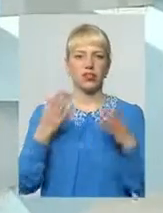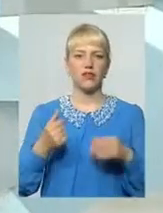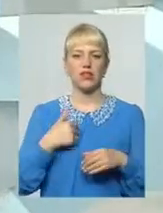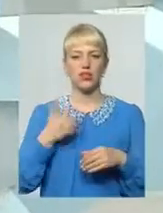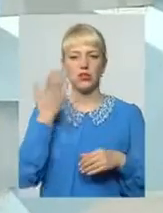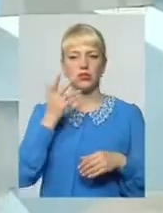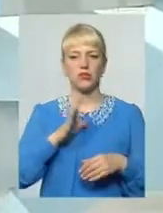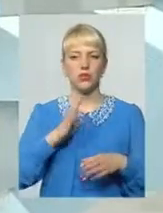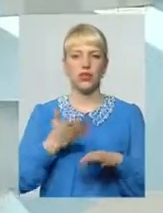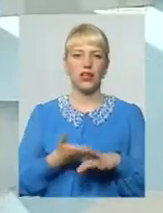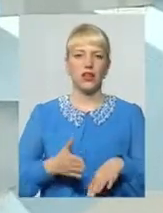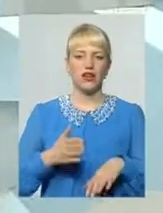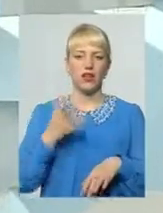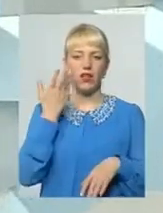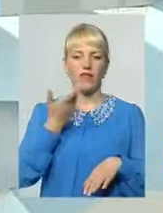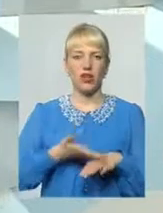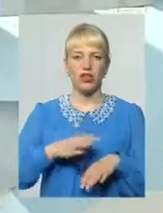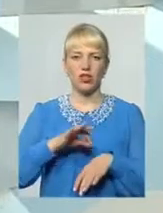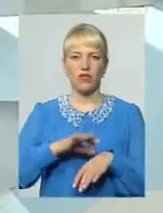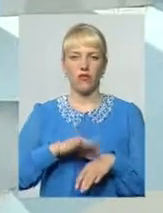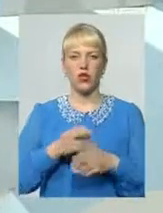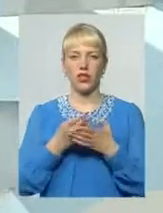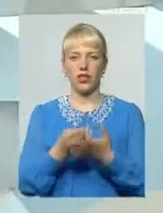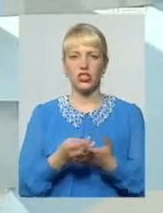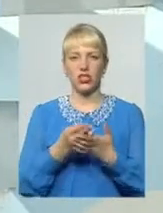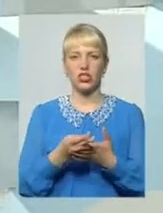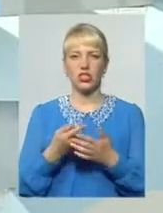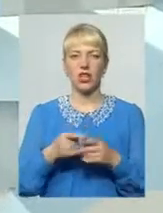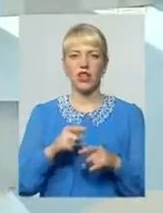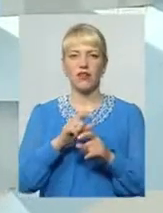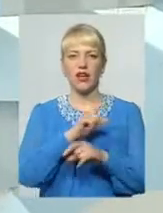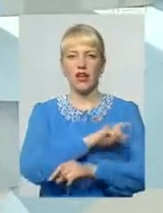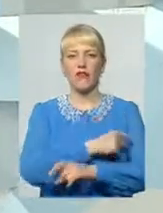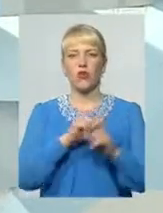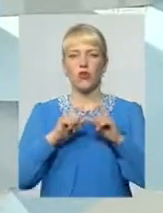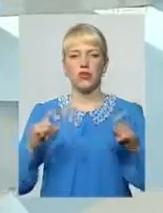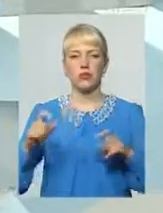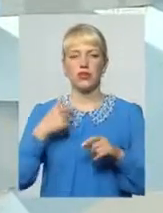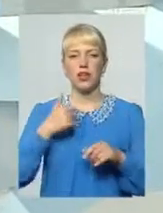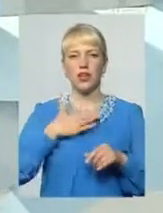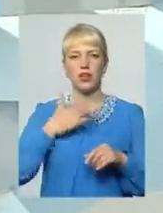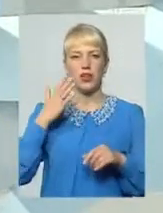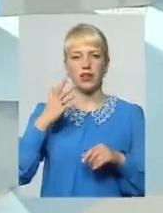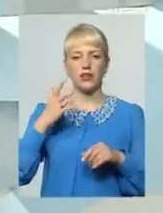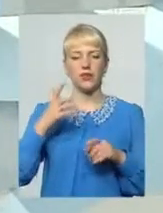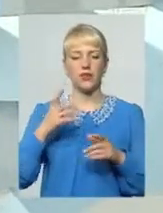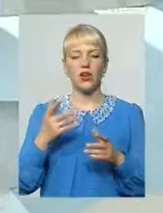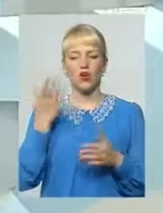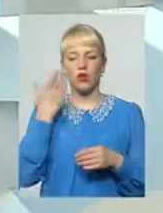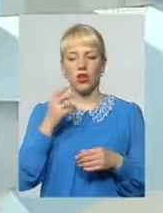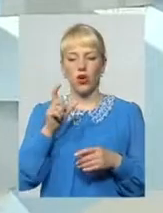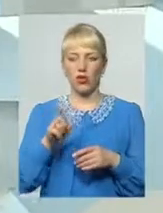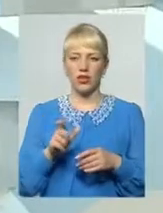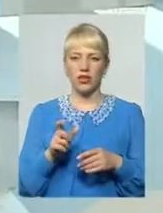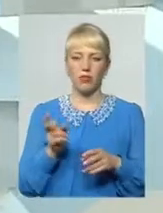випадки, коли важко хворі лежали в госпіталях І моя місія здавалася, думаю, один Бог знає Коли приходить людина або шукає